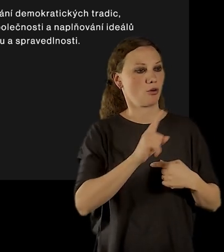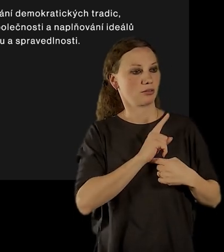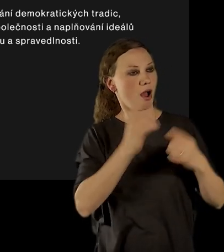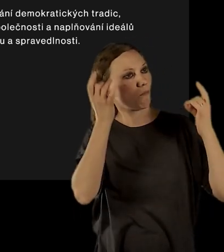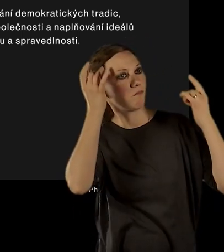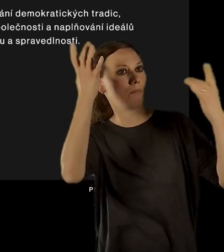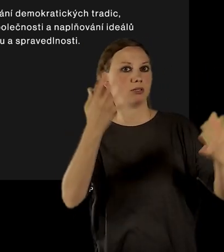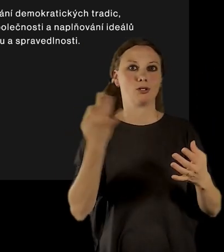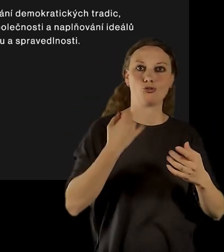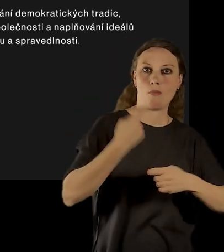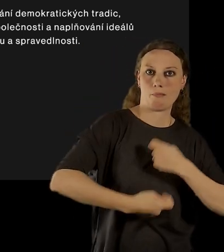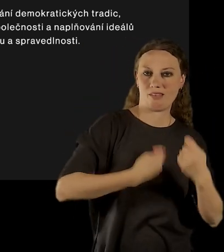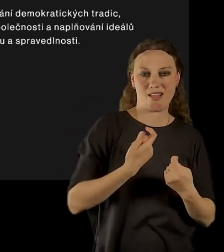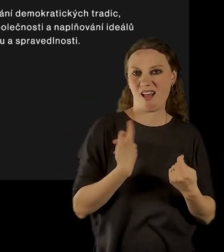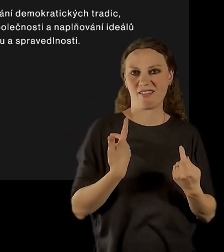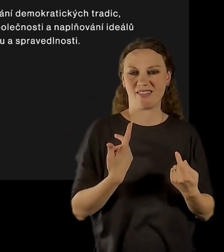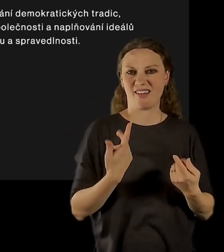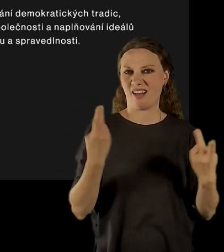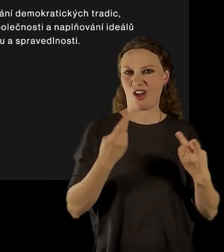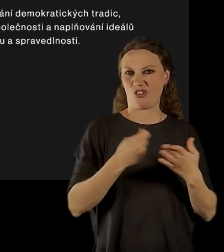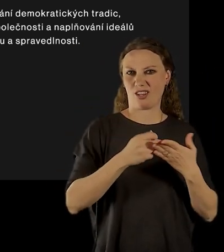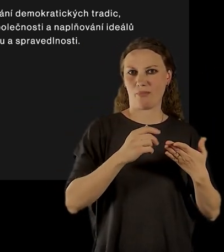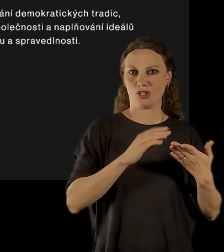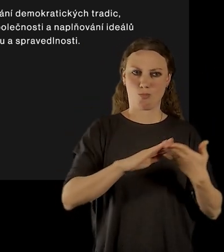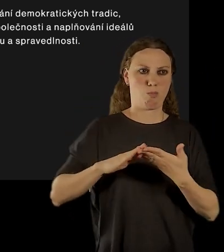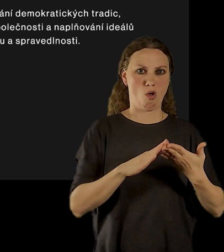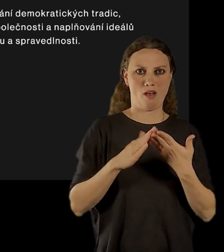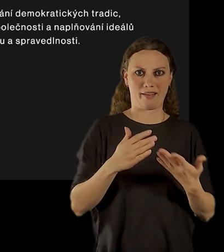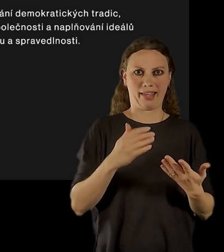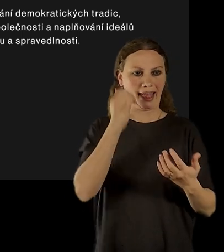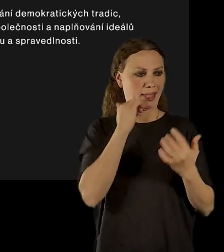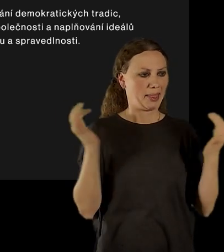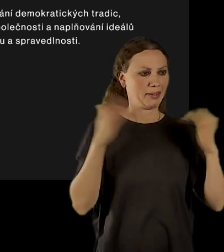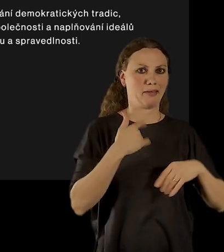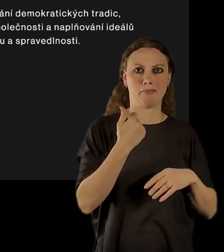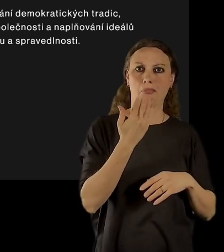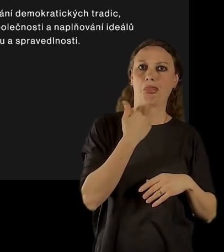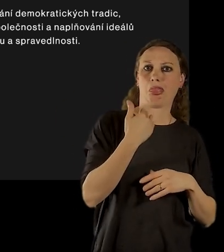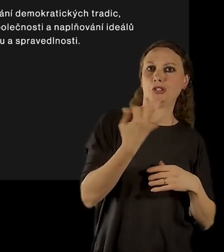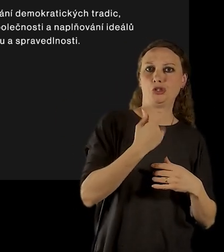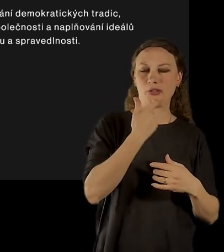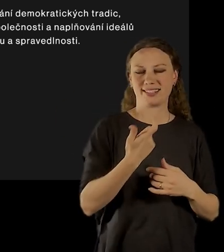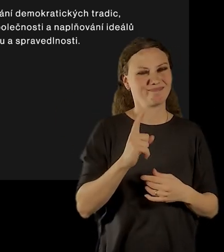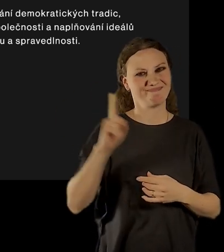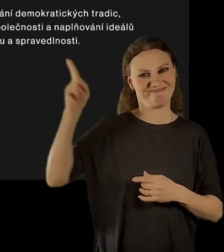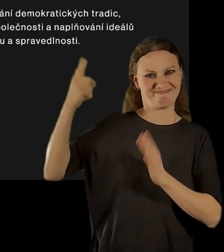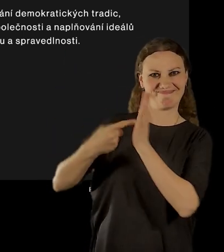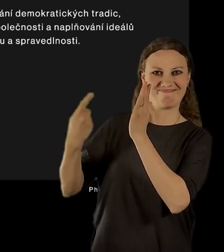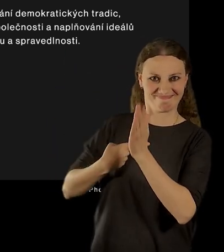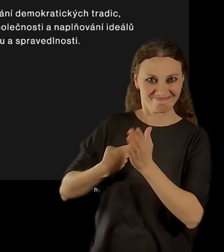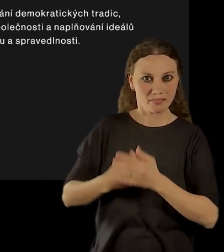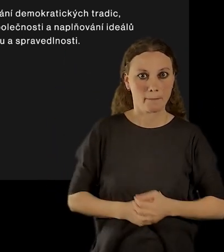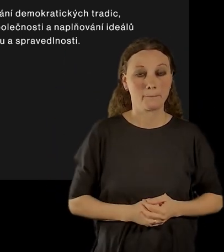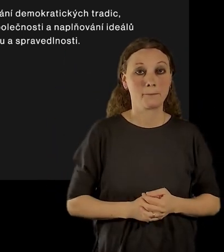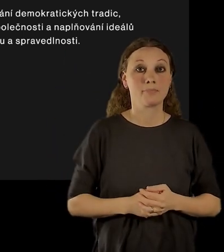Navopak, jeden z těch úkolů je jasně stanoven, jen, že má vzniknout sídlo muzea se stálou